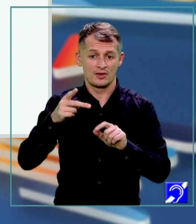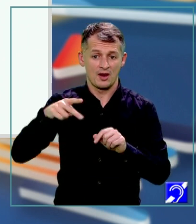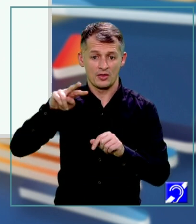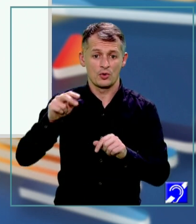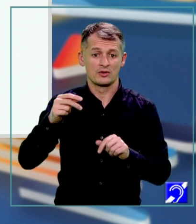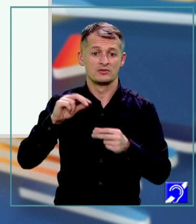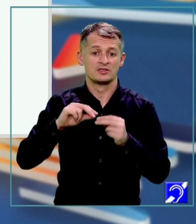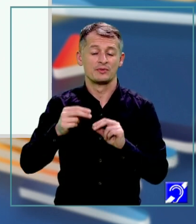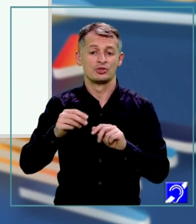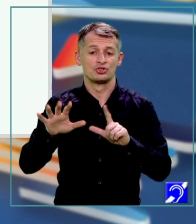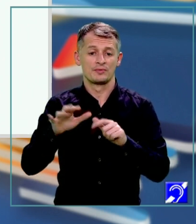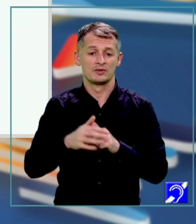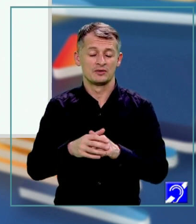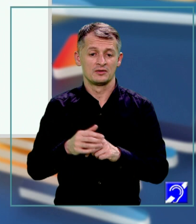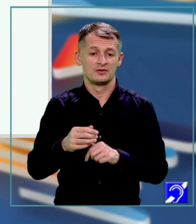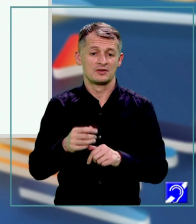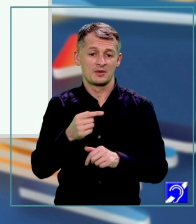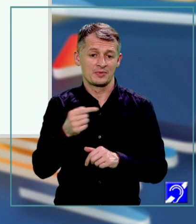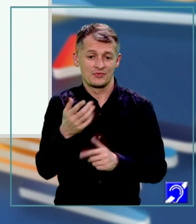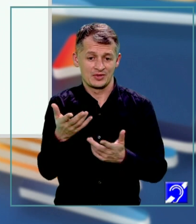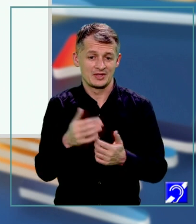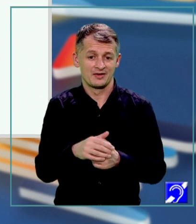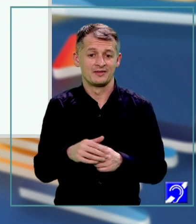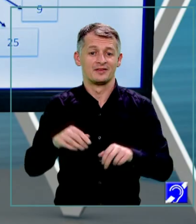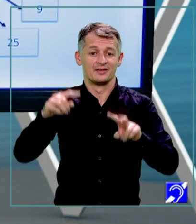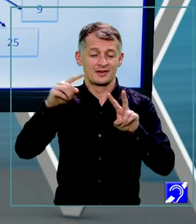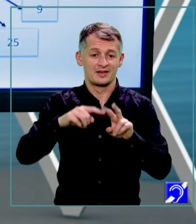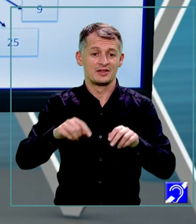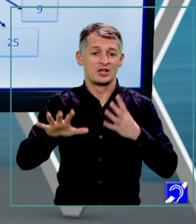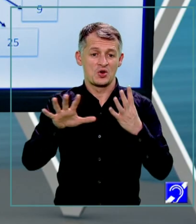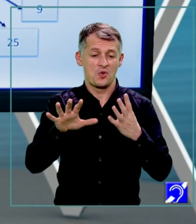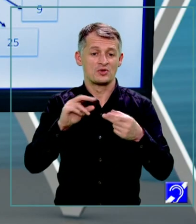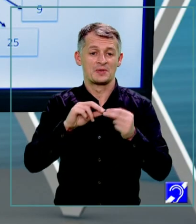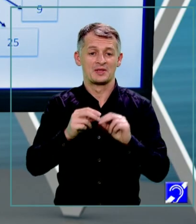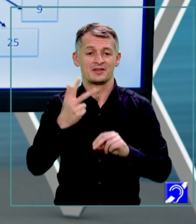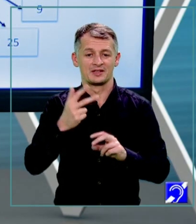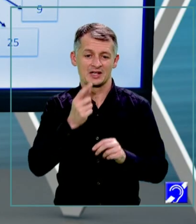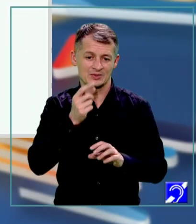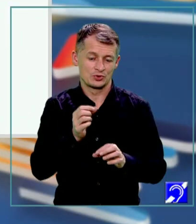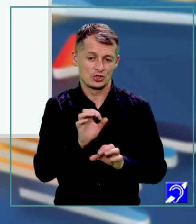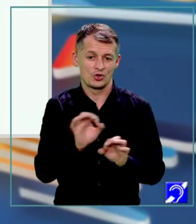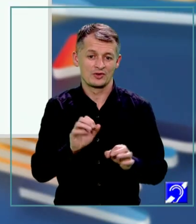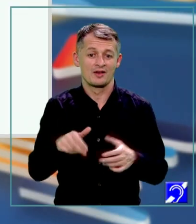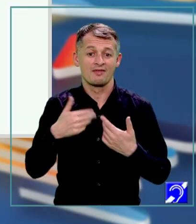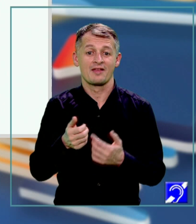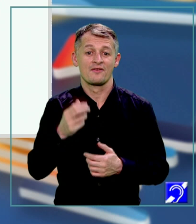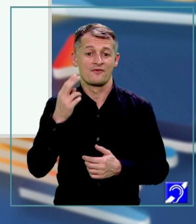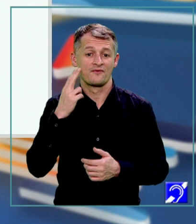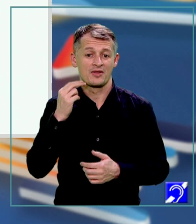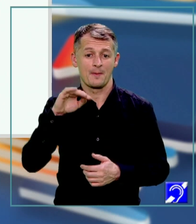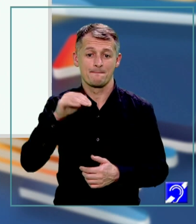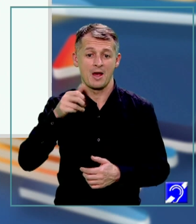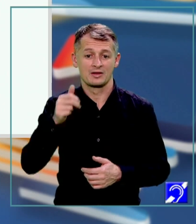Și această diferență ne-a dat radical din 9, ceea ce înseamnă 3. Răspunsul corect l-a dat Maria, care este la